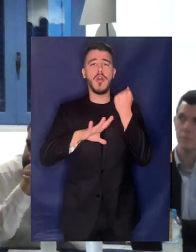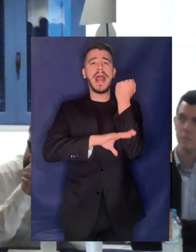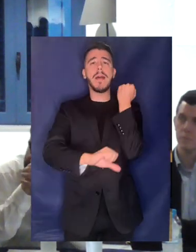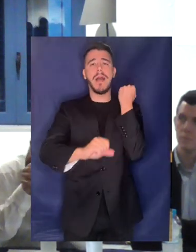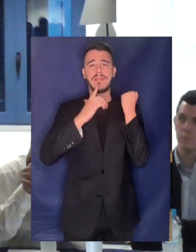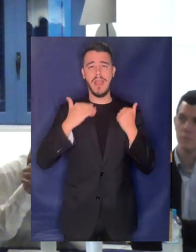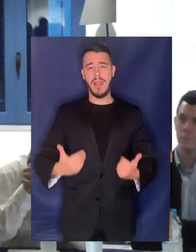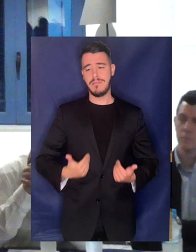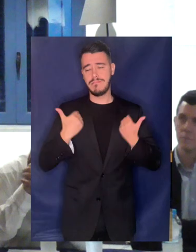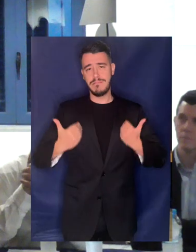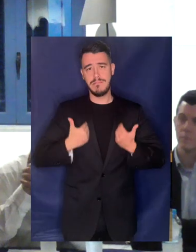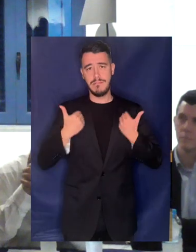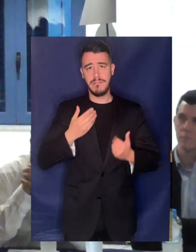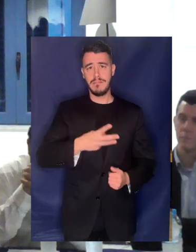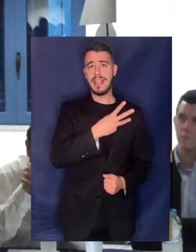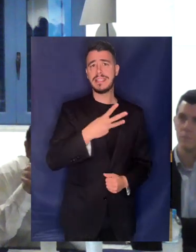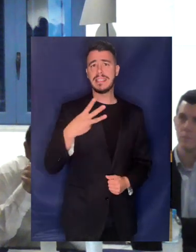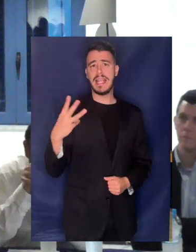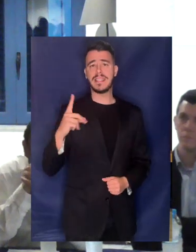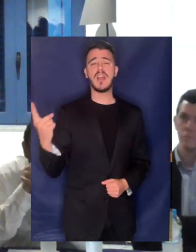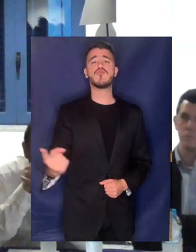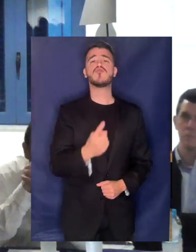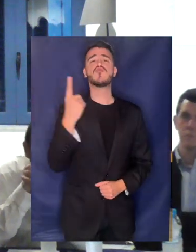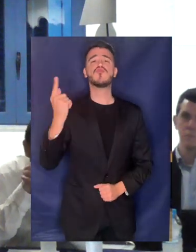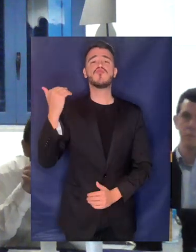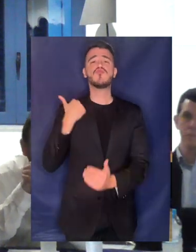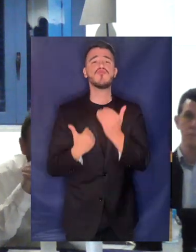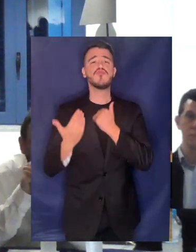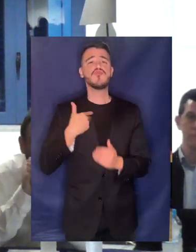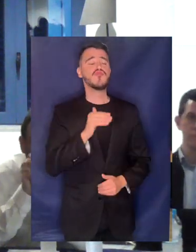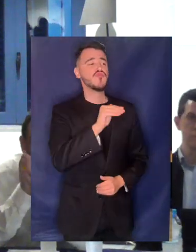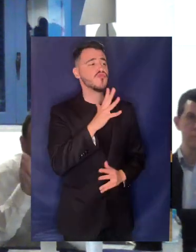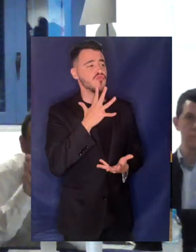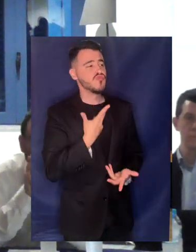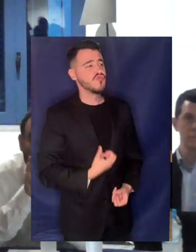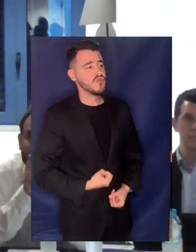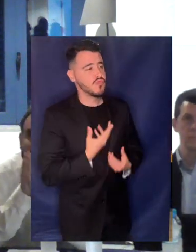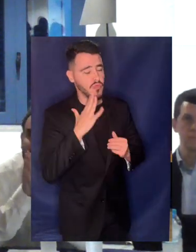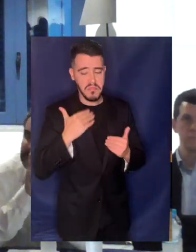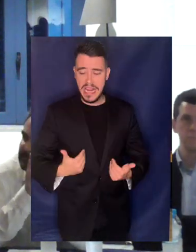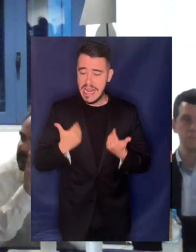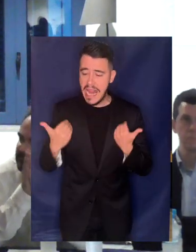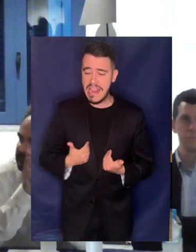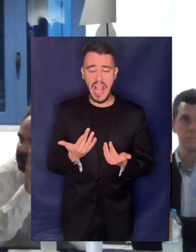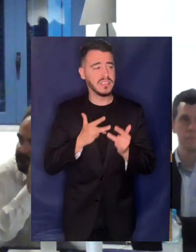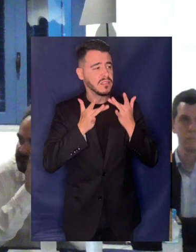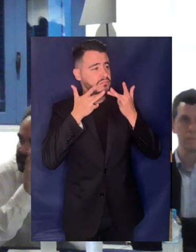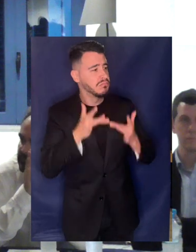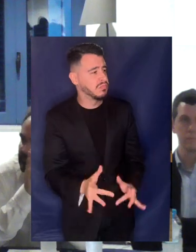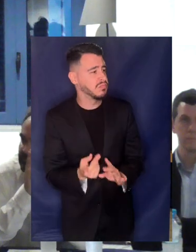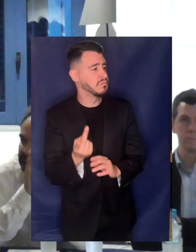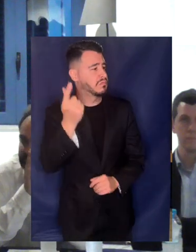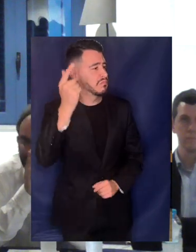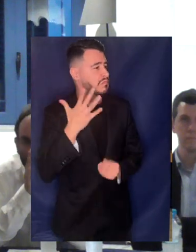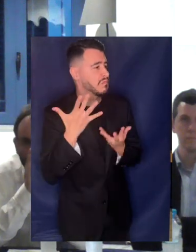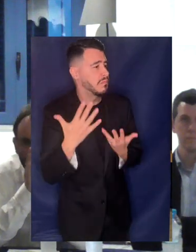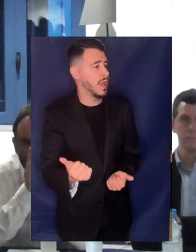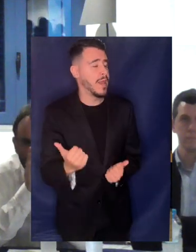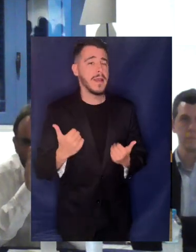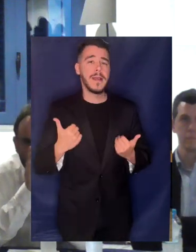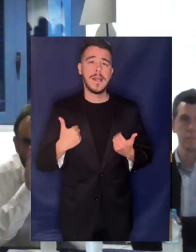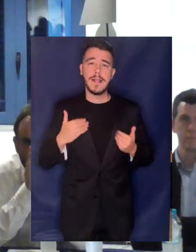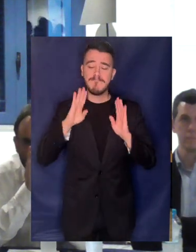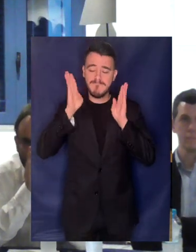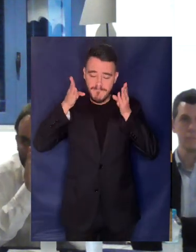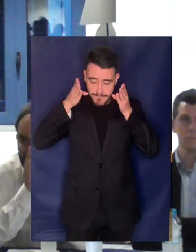ρωτάνει για τη νέα γενιά, για τους λόγους που συχνά επιλέγει να μεταναστεύσει, να φύγει από τη χώρα, εστιάζουμε πάρα πολύ στην